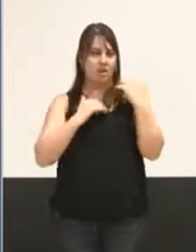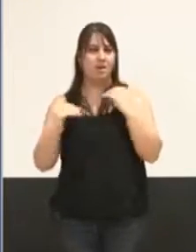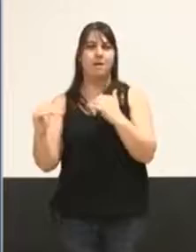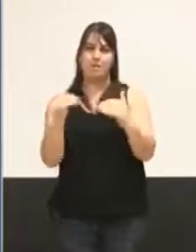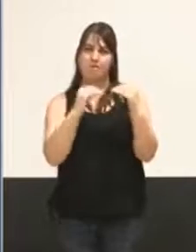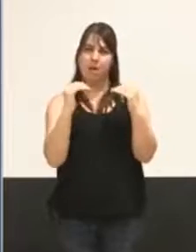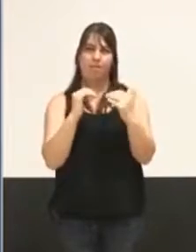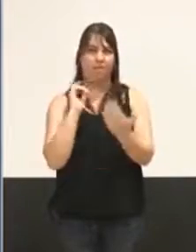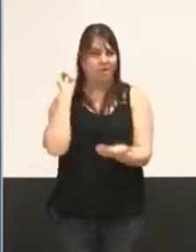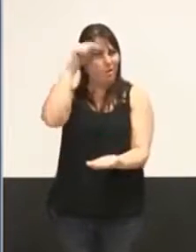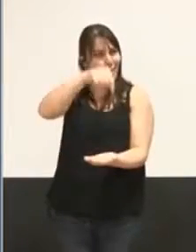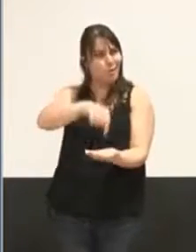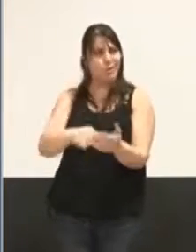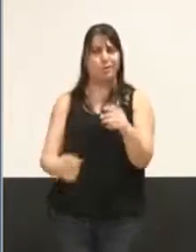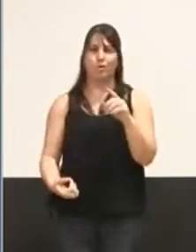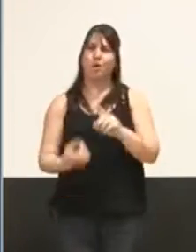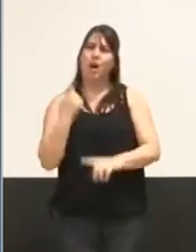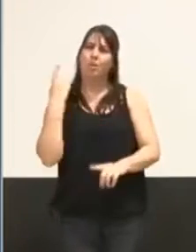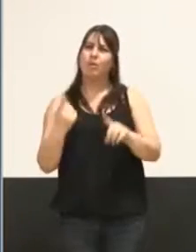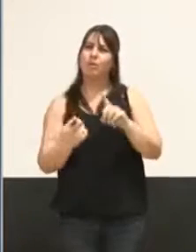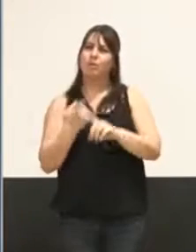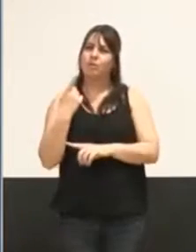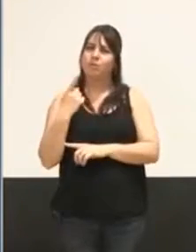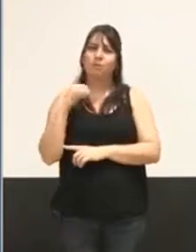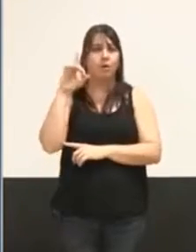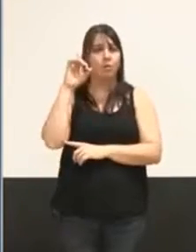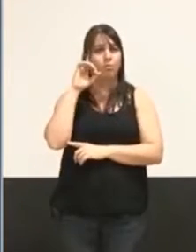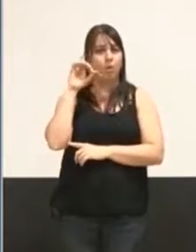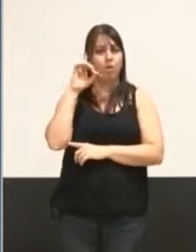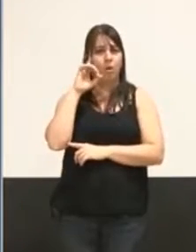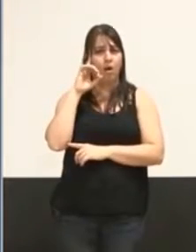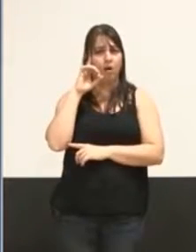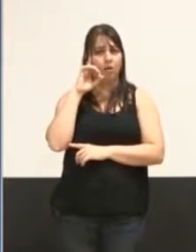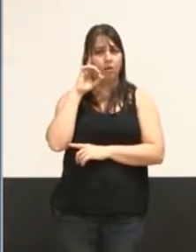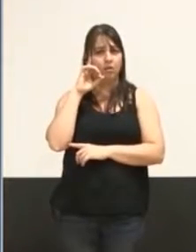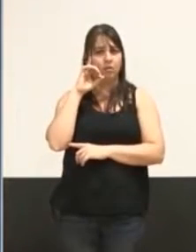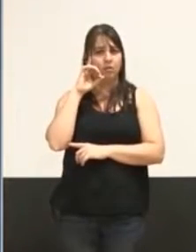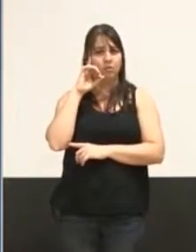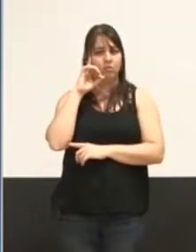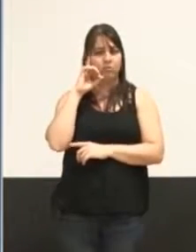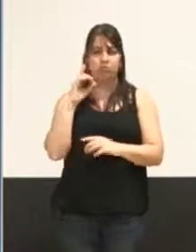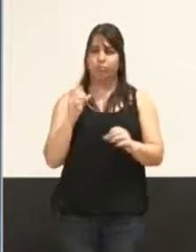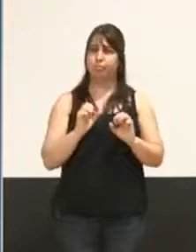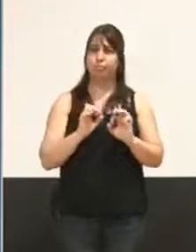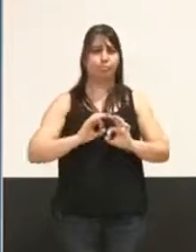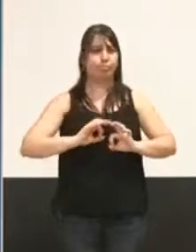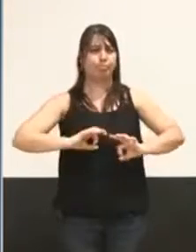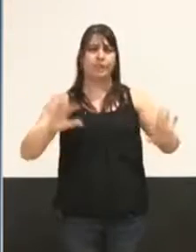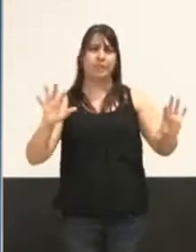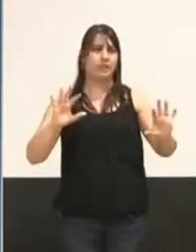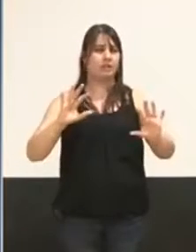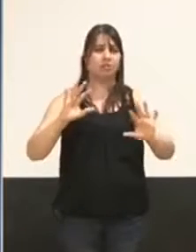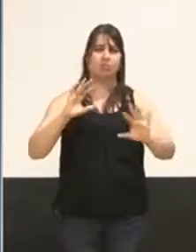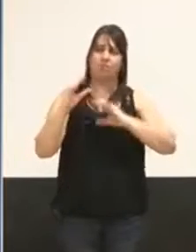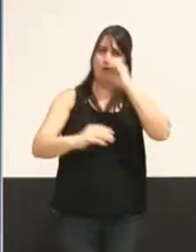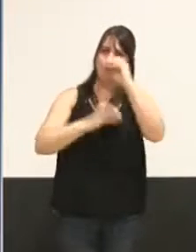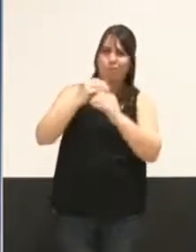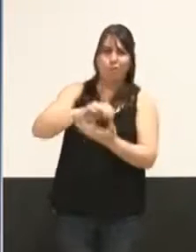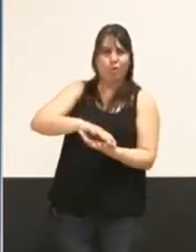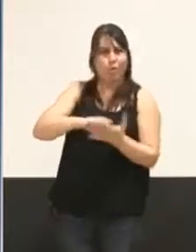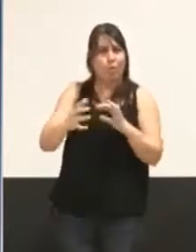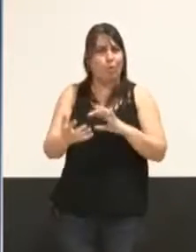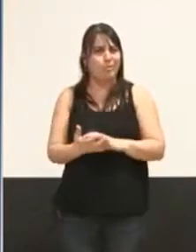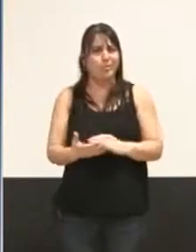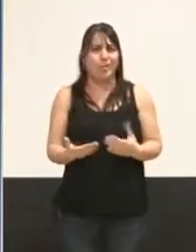Ces lieux comptent parce qu'ils répondent à leur place, au fait que, dans notre monde complexe, où les